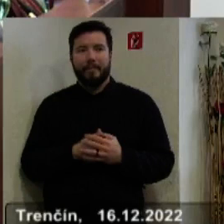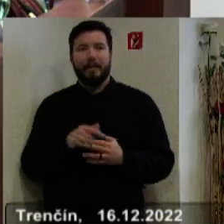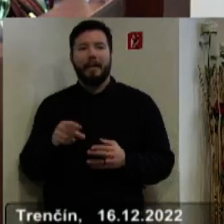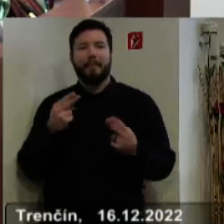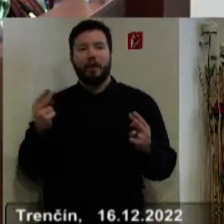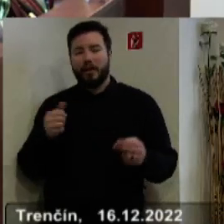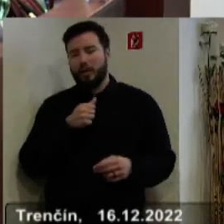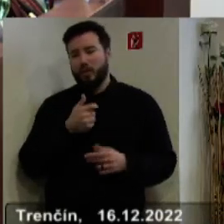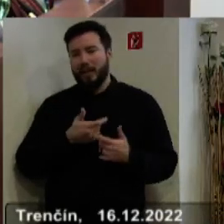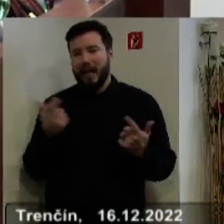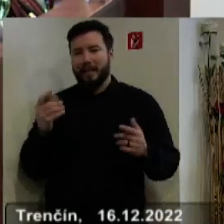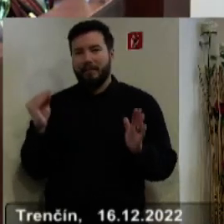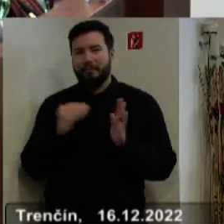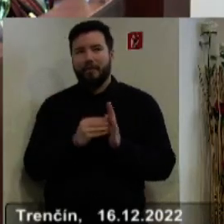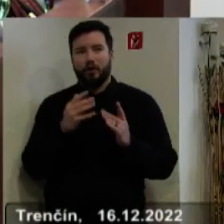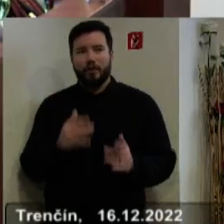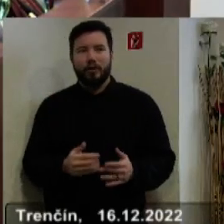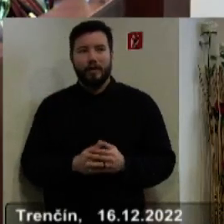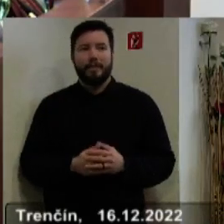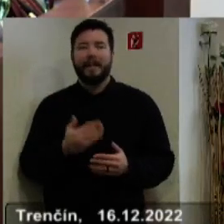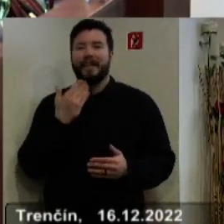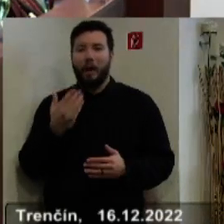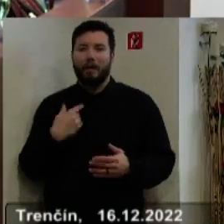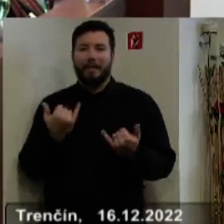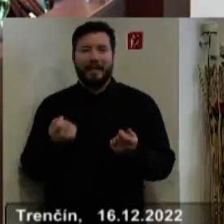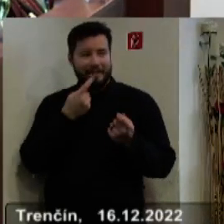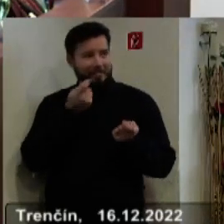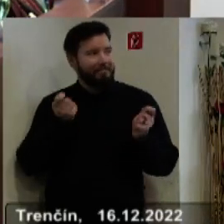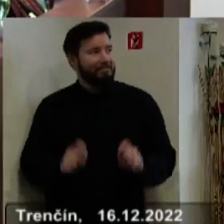pomenované v tomto rozpočte. Ďakujem a na dnes končím.